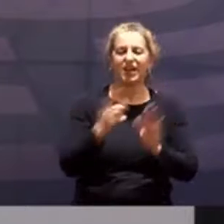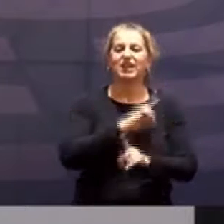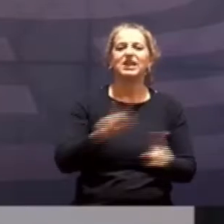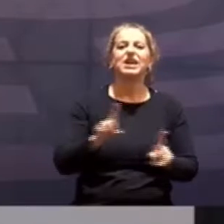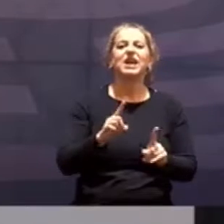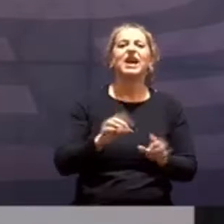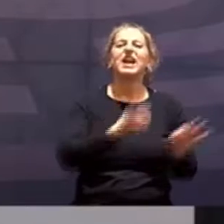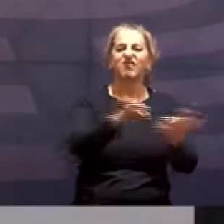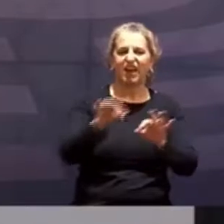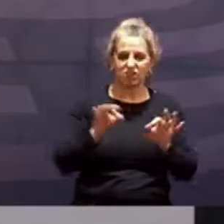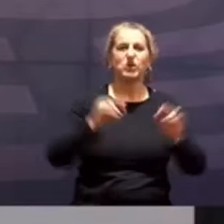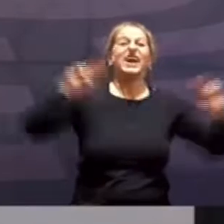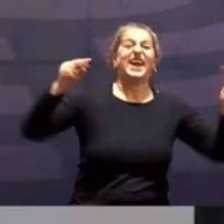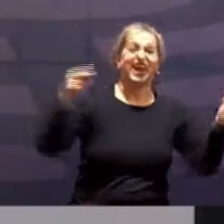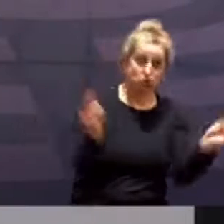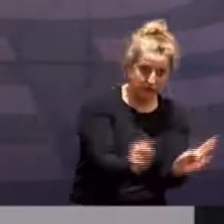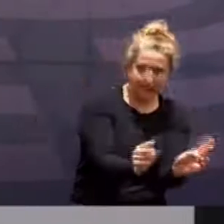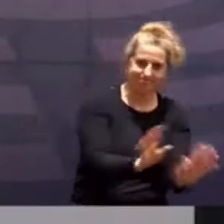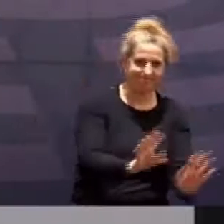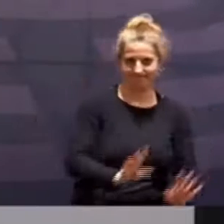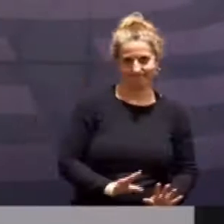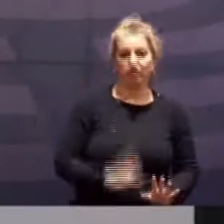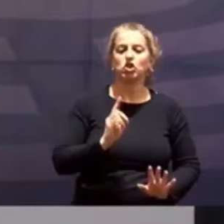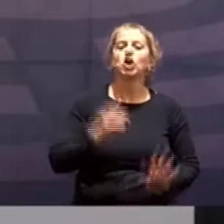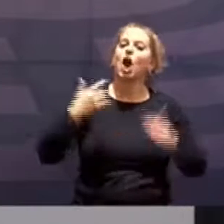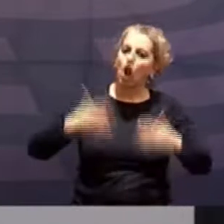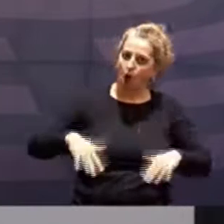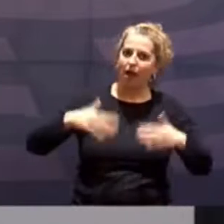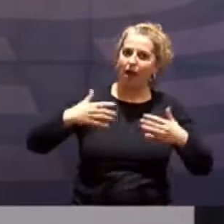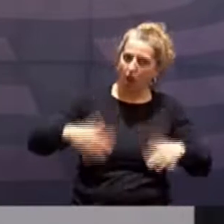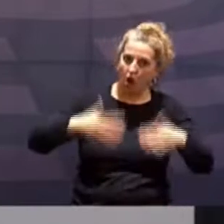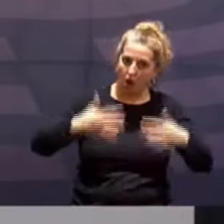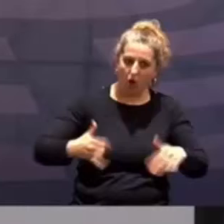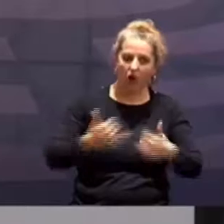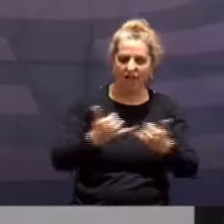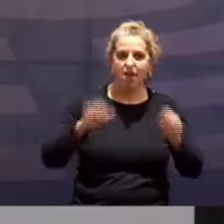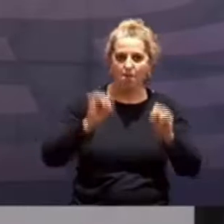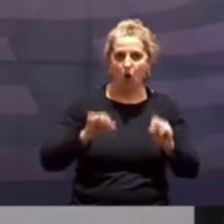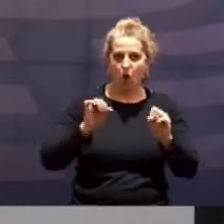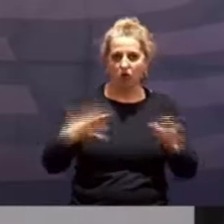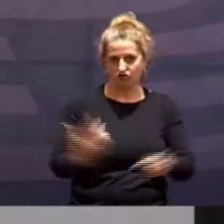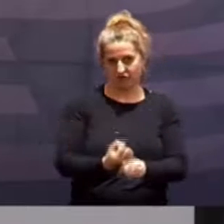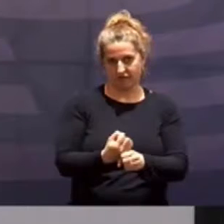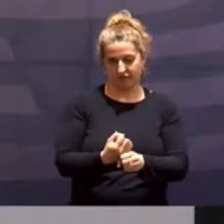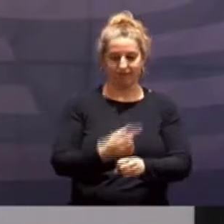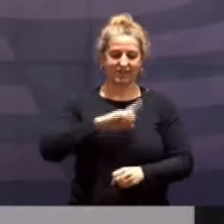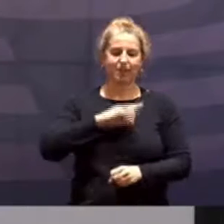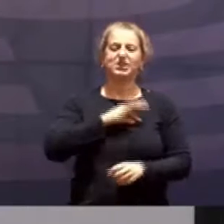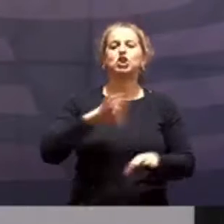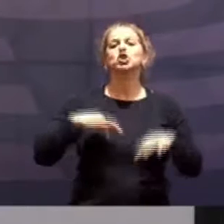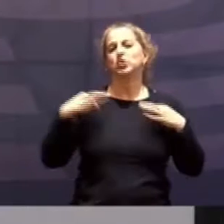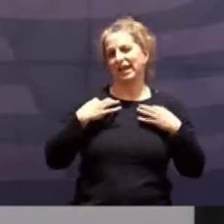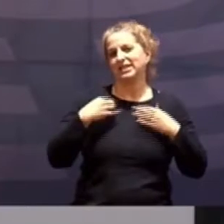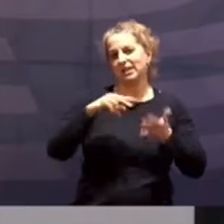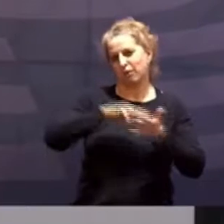Infektionen deutlich zu reduzieren, sondern so weit zu lockern, so weit es auch geht. Ich kann Ihnen als Gesundheitspolitiker auch